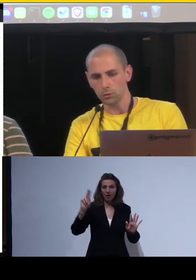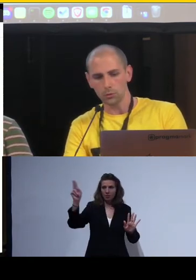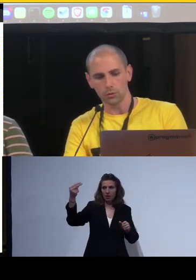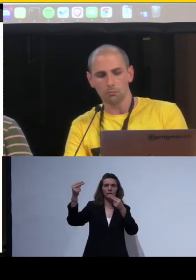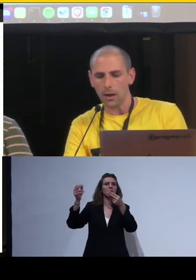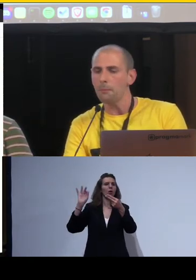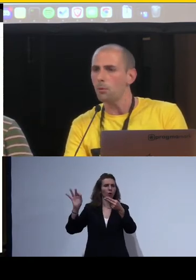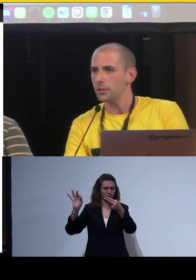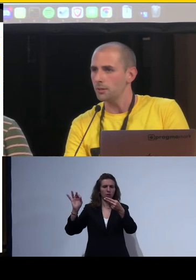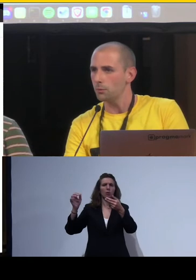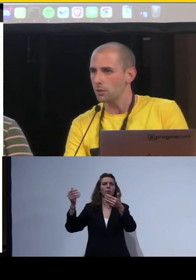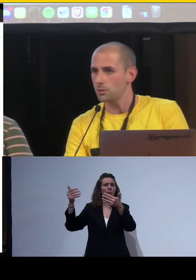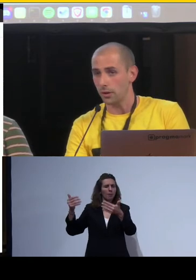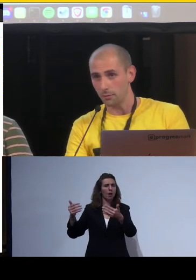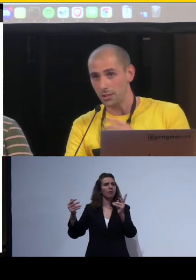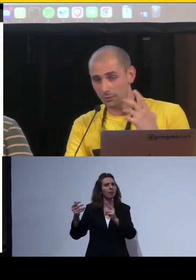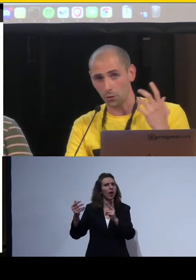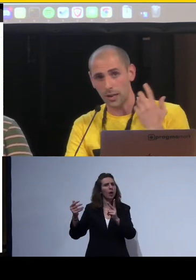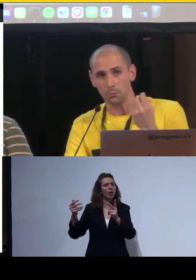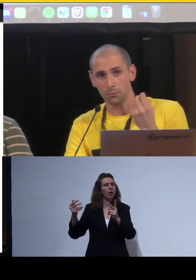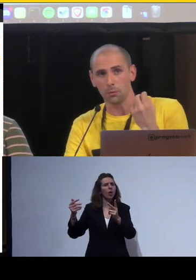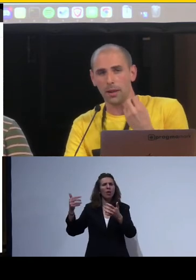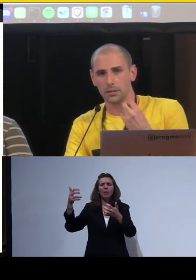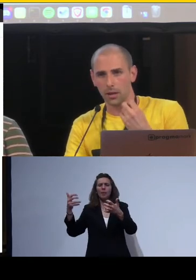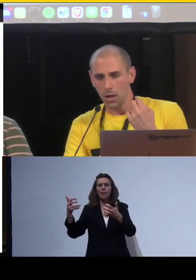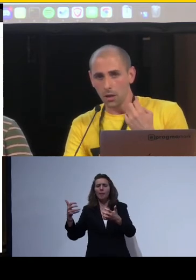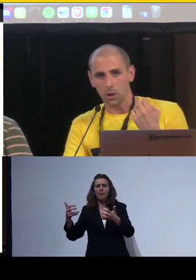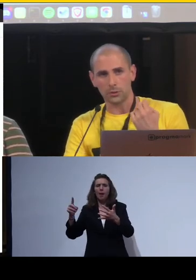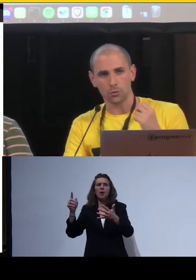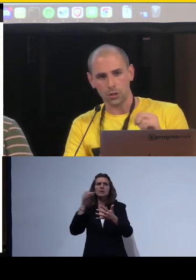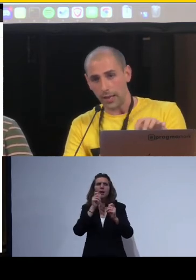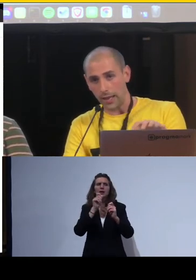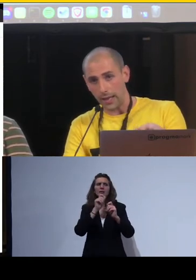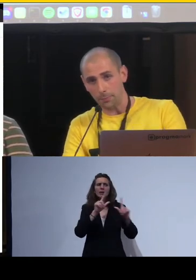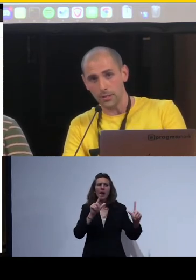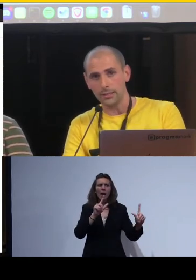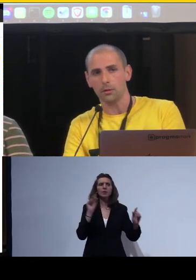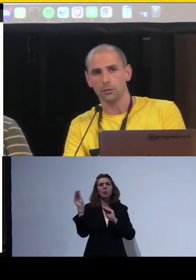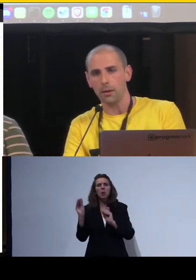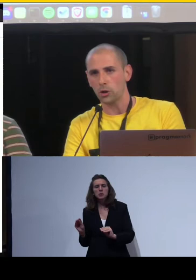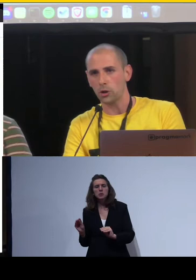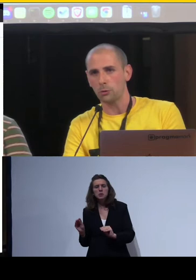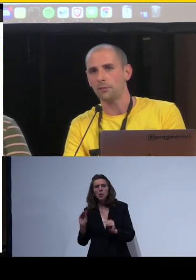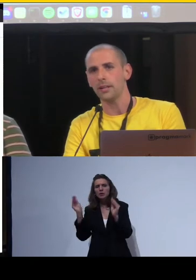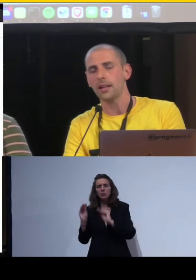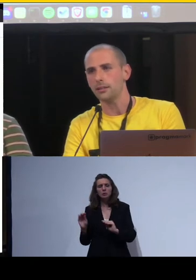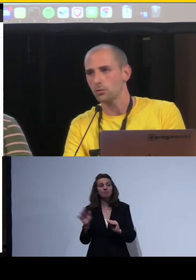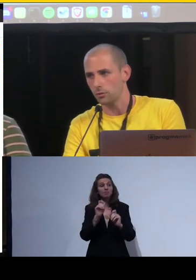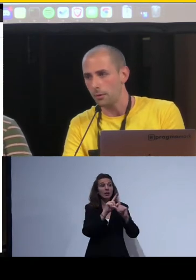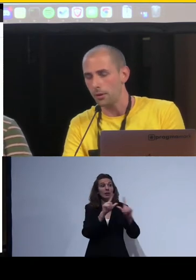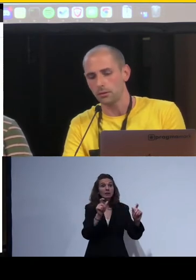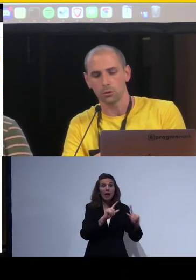ti ho mantenuto tutto, ma abbiamo ordini di tabulazione. Immaginatevi con slide più complesse cosa potrebbe succedere e le potenzialità di questo framework per fare